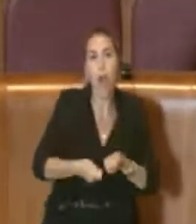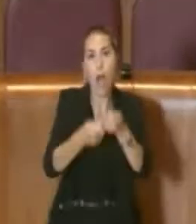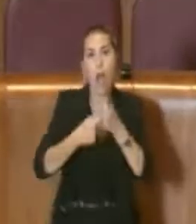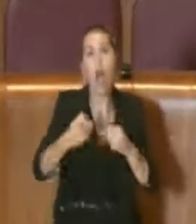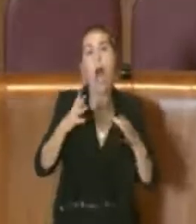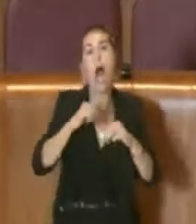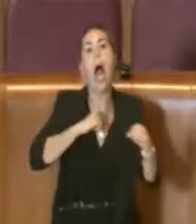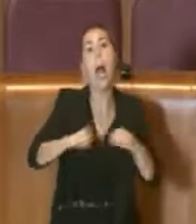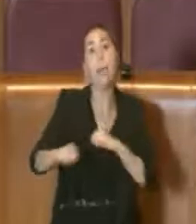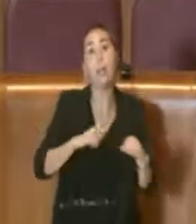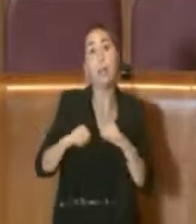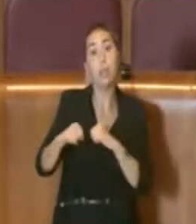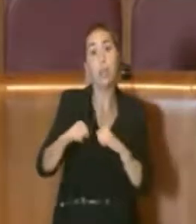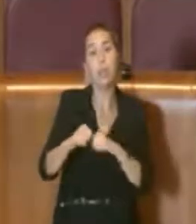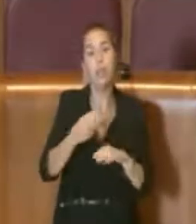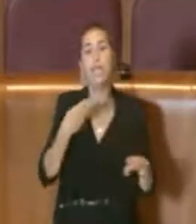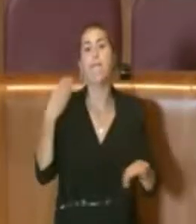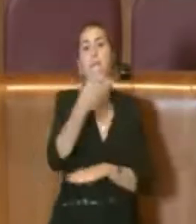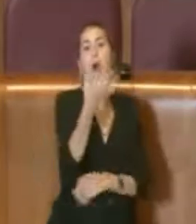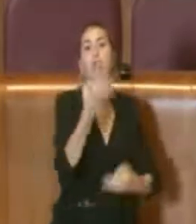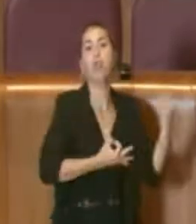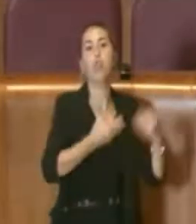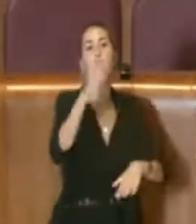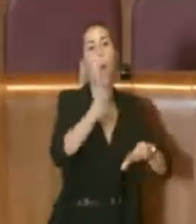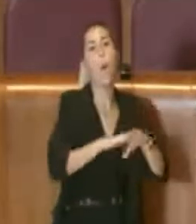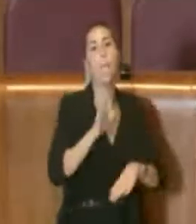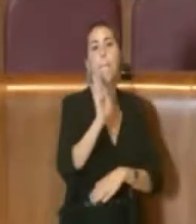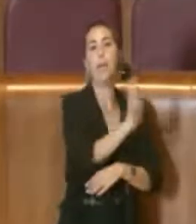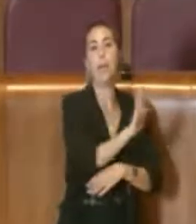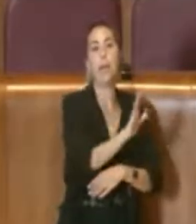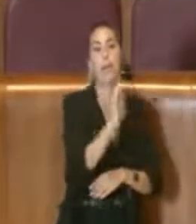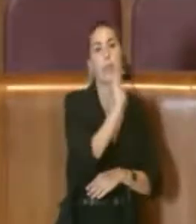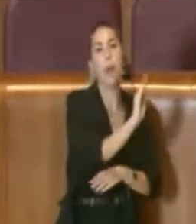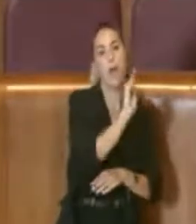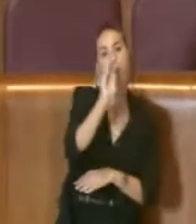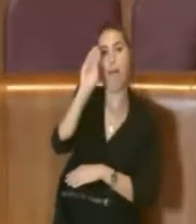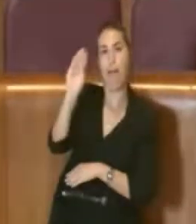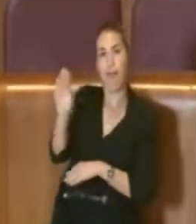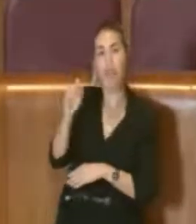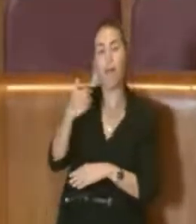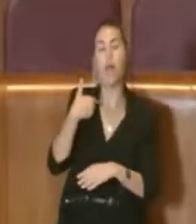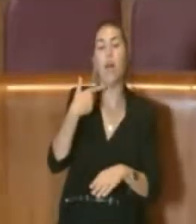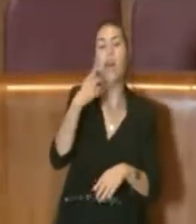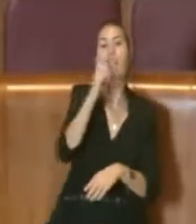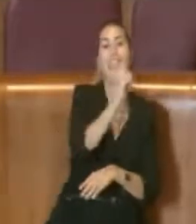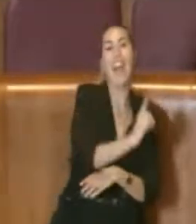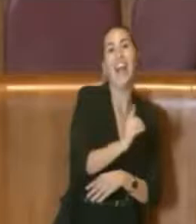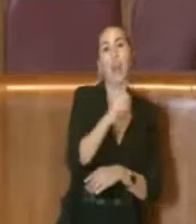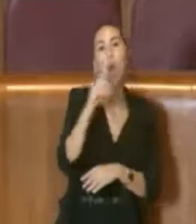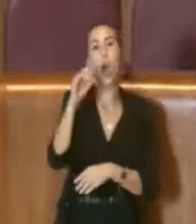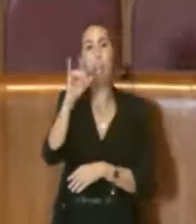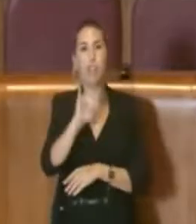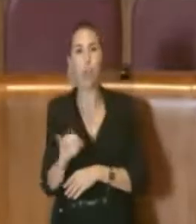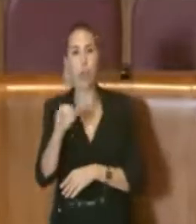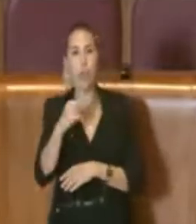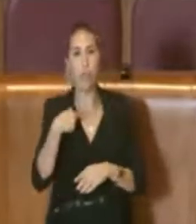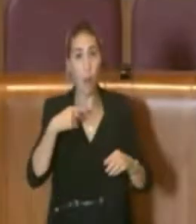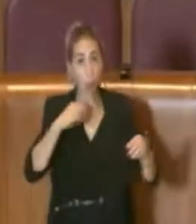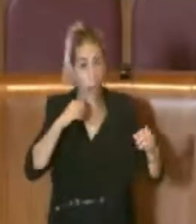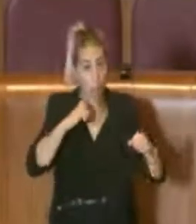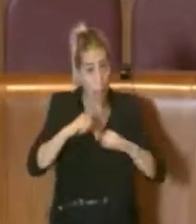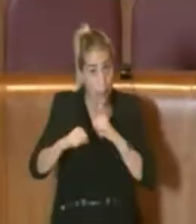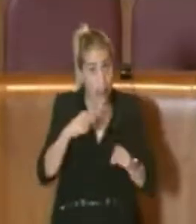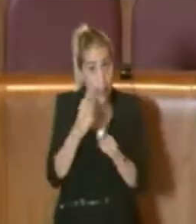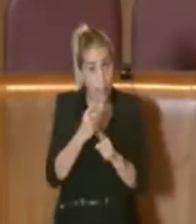all'amministrazione va dal giudice competente, chiede un'ingiunzione, chiede un decreto ingiuntivo e se l'amministrazione continua a non